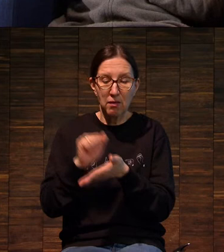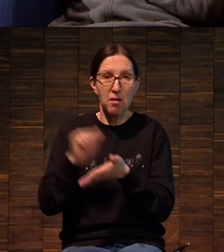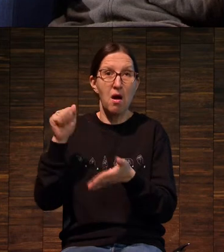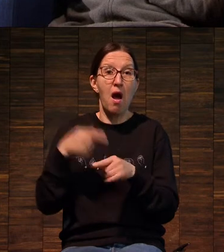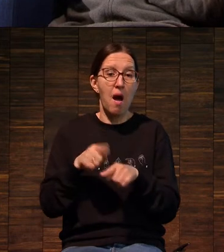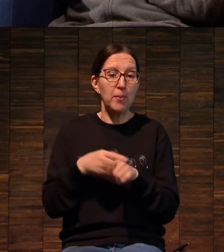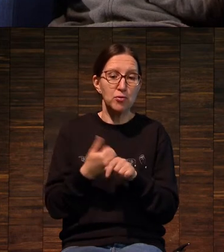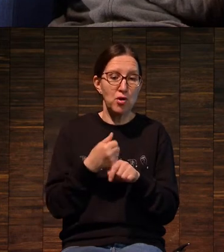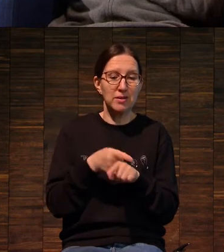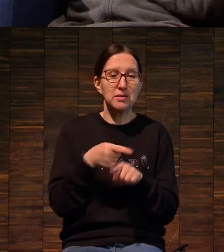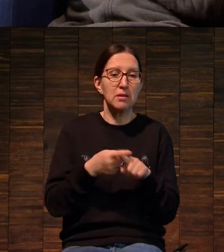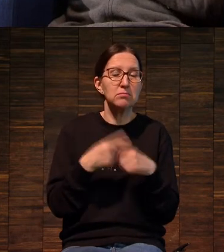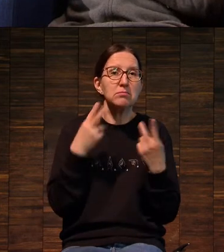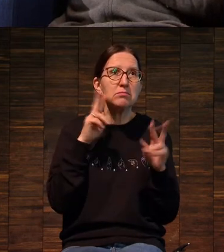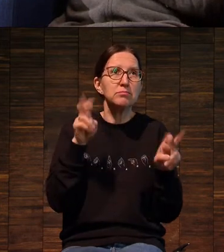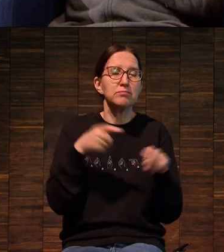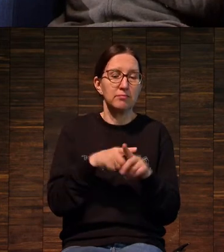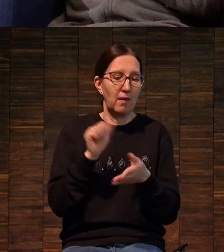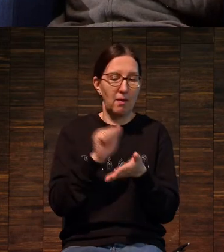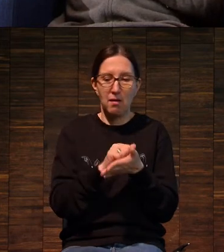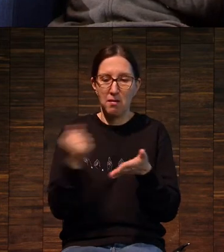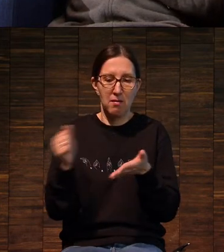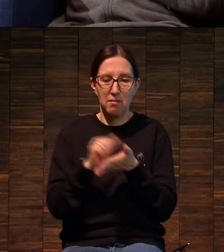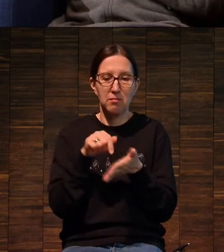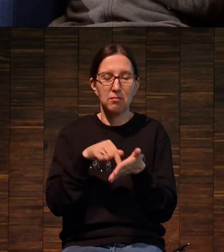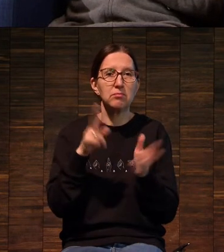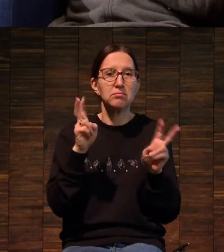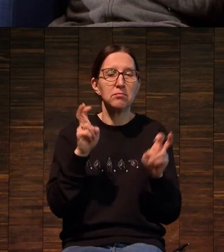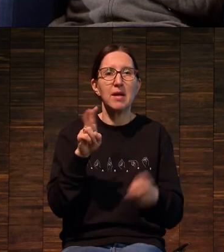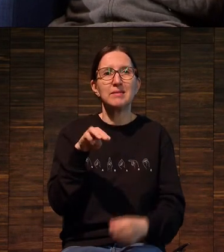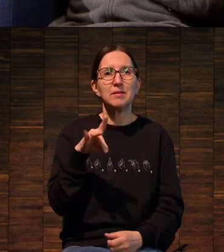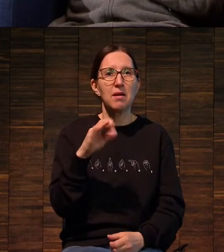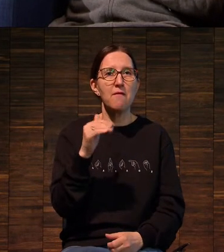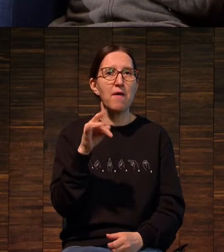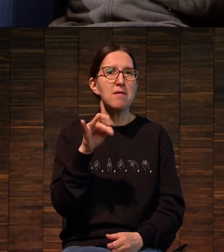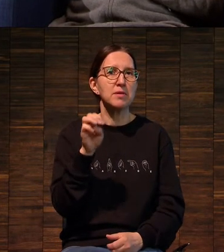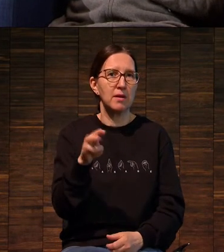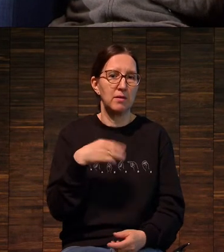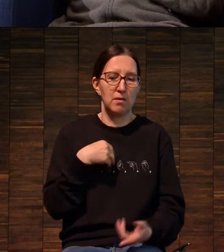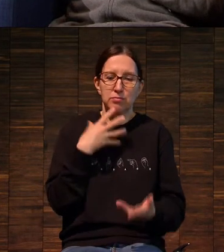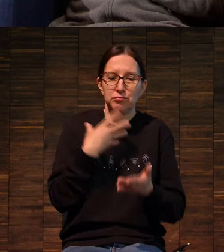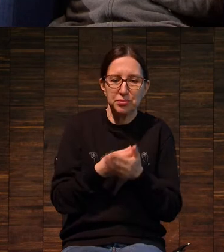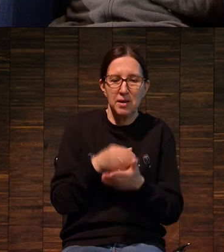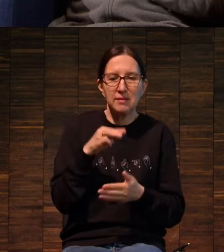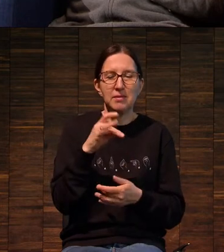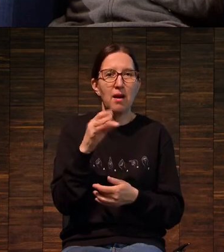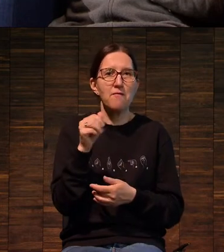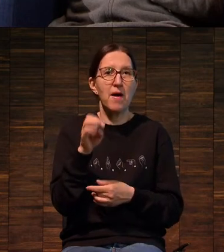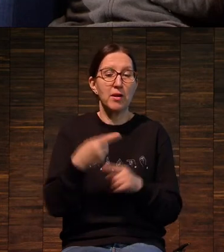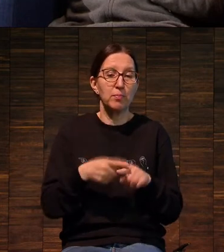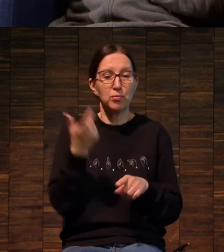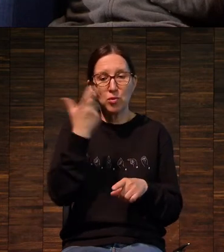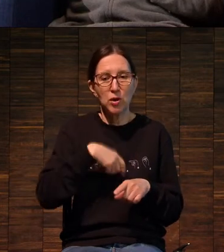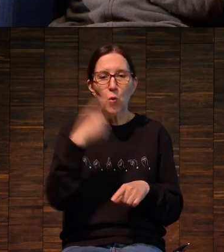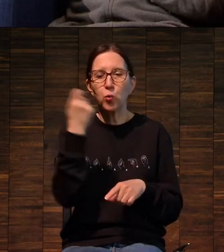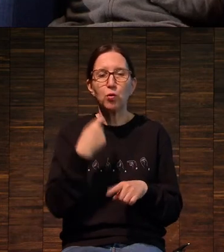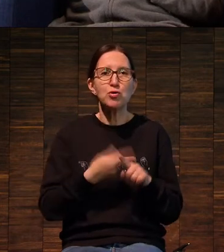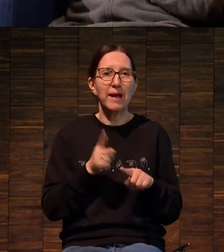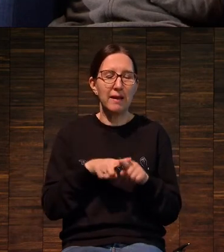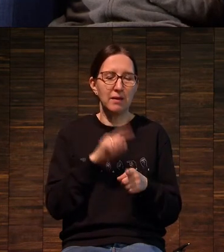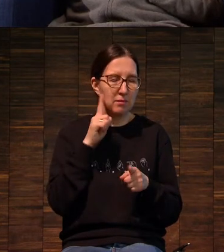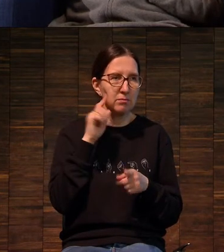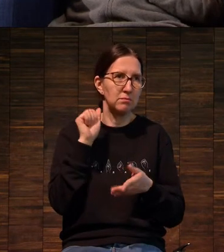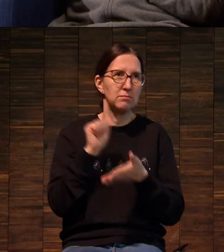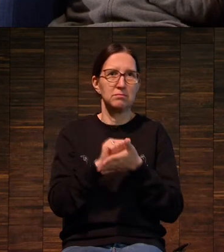простейшего трафарета, автотрафарета, можно сказать. Художник сам был трафаретом, то есть